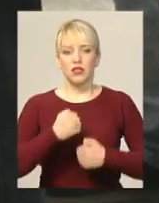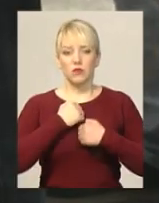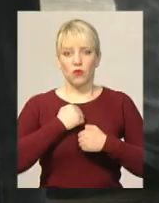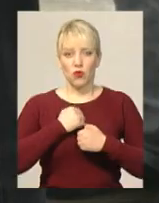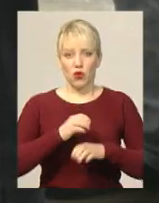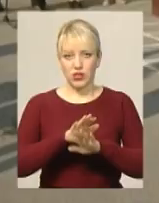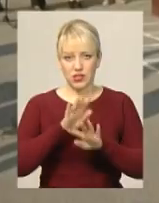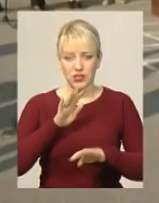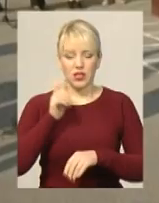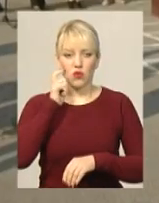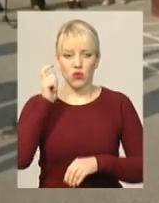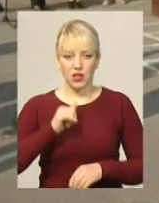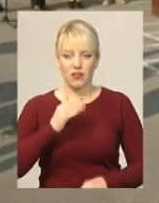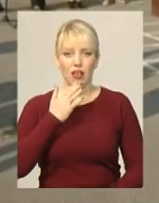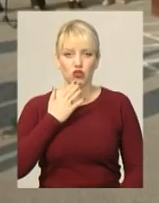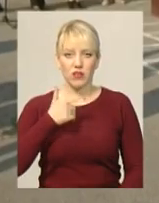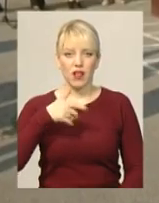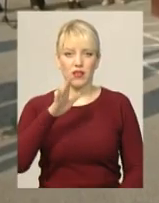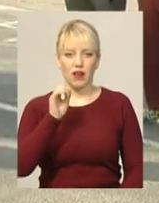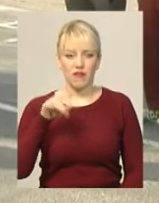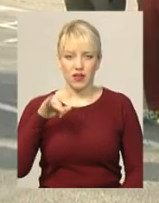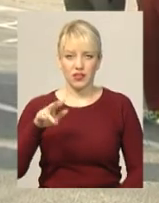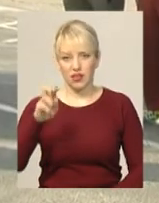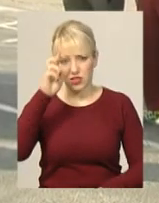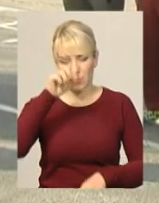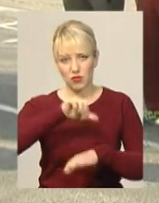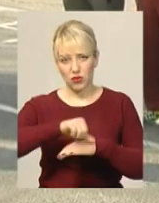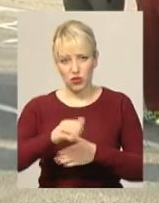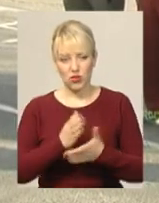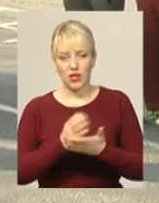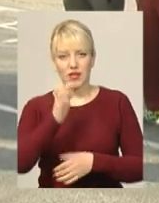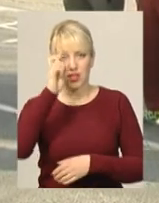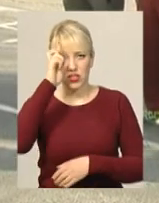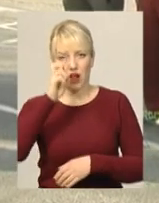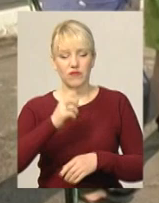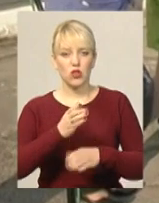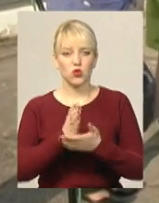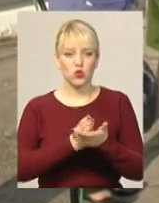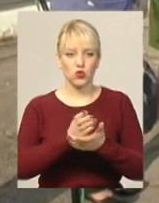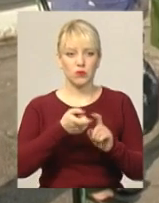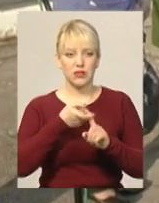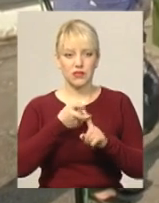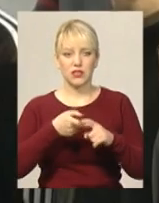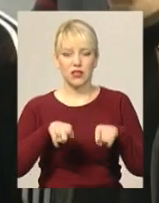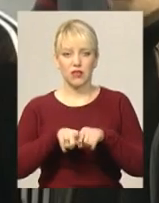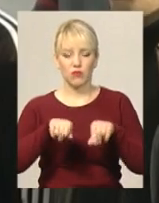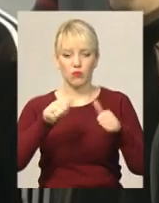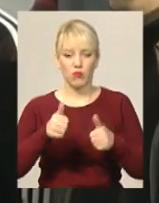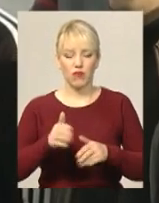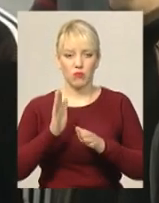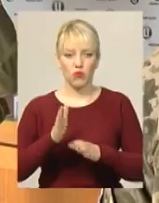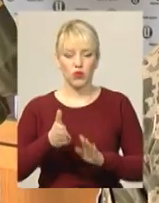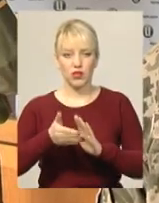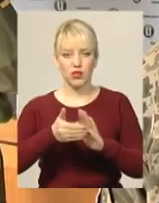Національна гвардія, Державна прикордонна служба України та Державна служба зв'язку. Саме у цій військовій формуванні кликатимуть на строкову службу цієї